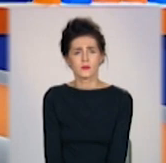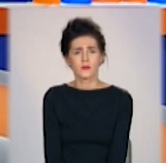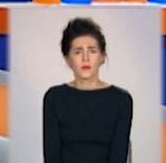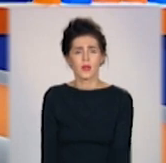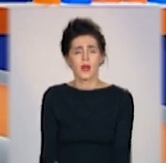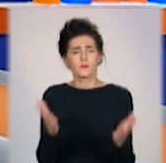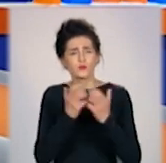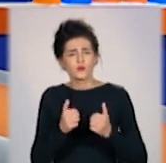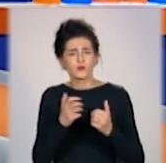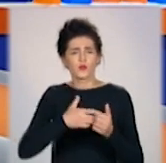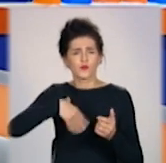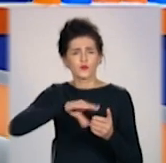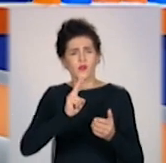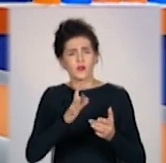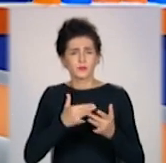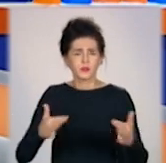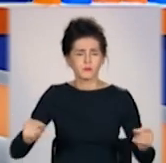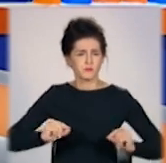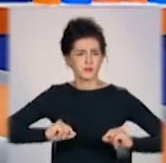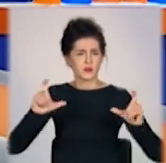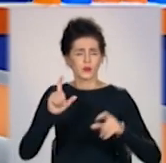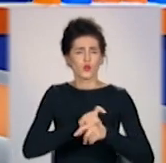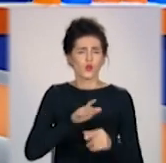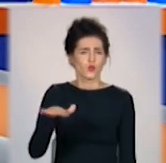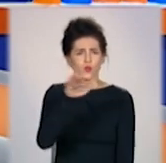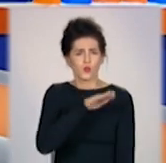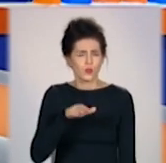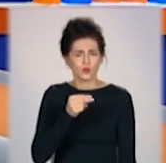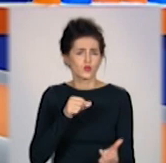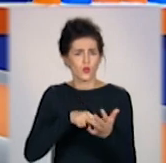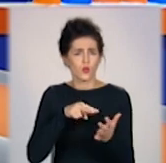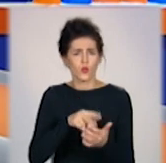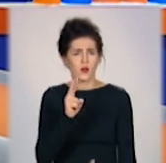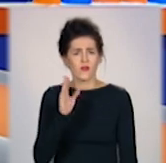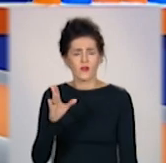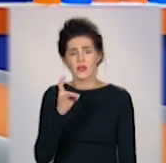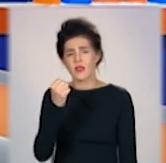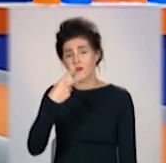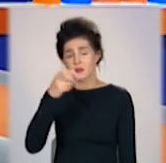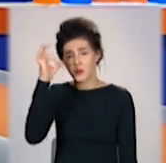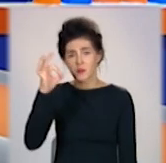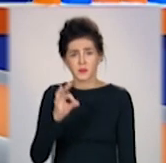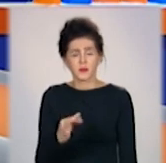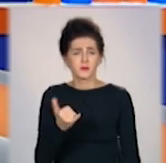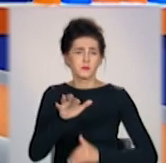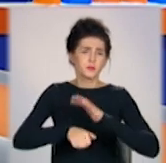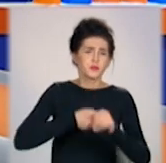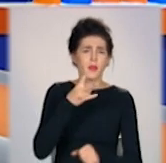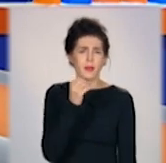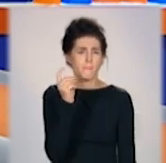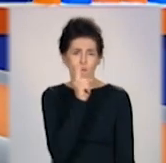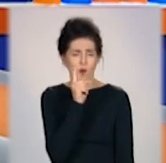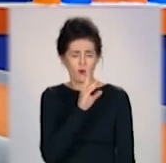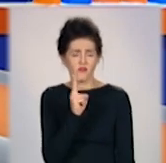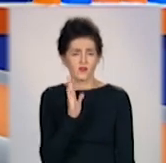Нерухомість дорожчі. На Донеччині вартість житла підскошила на 20%. У попиті невеличкі квартири,